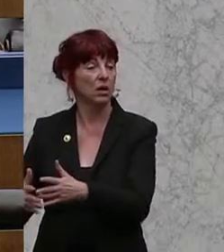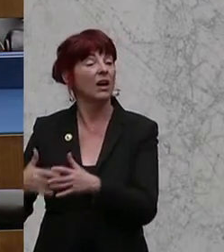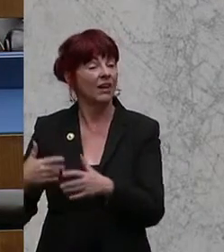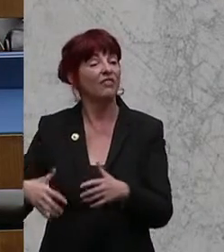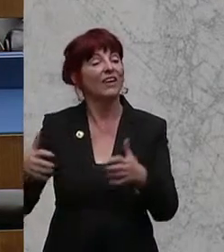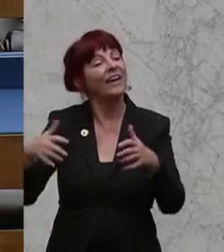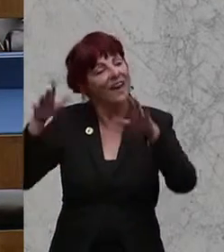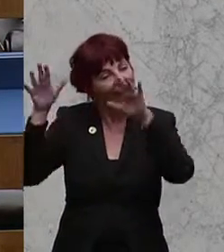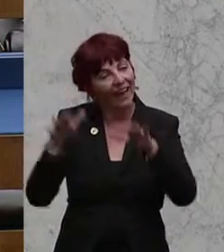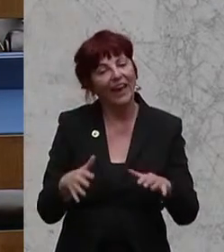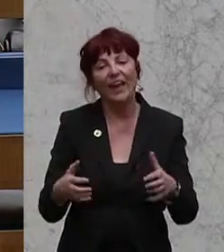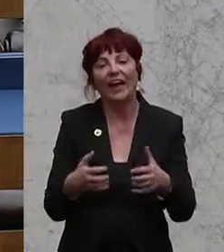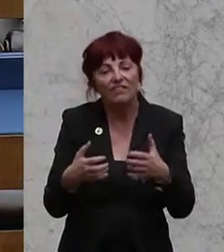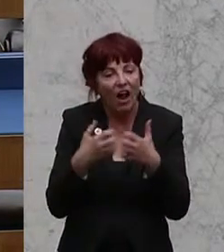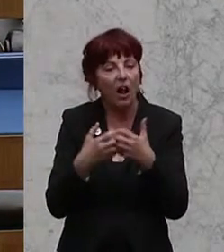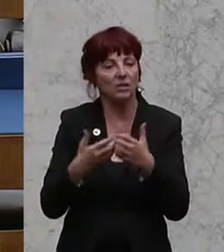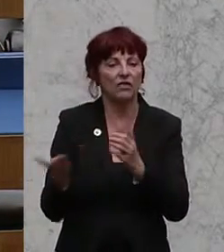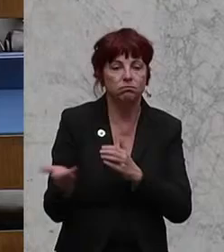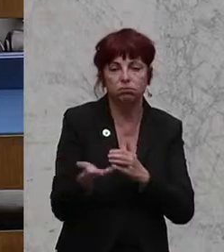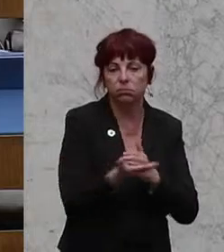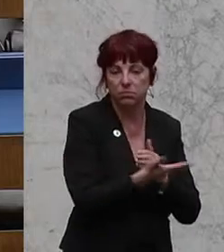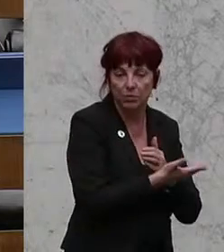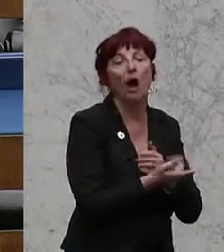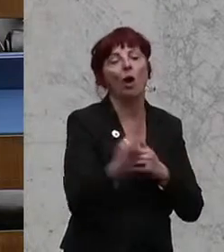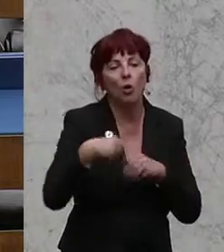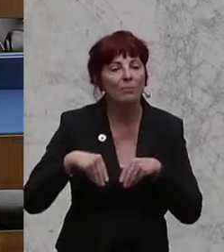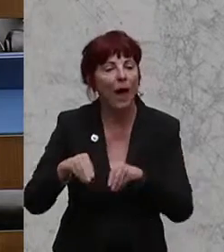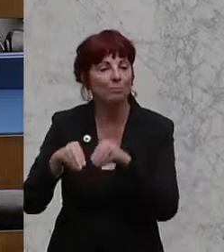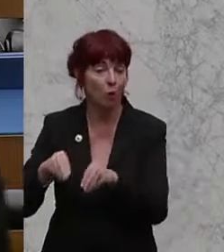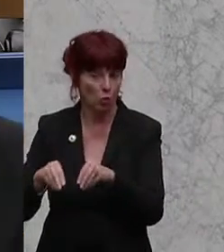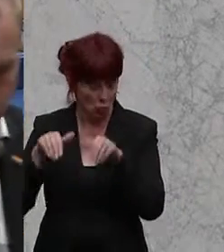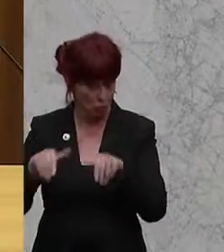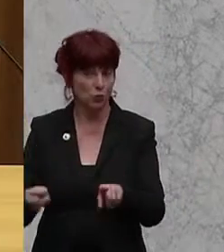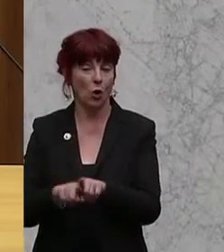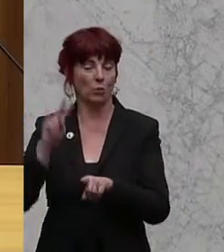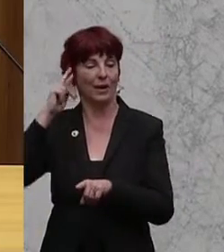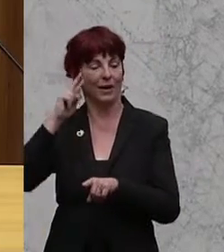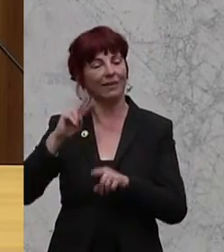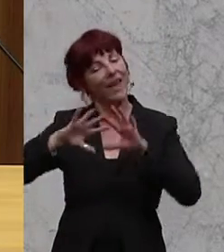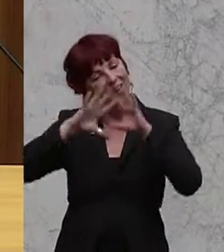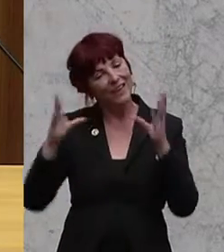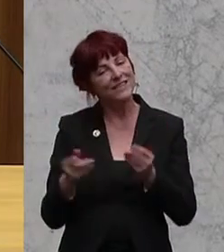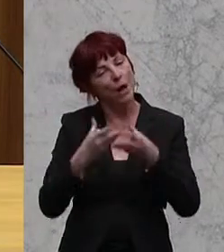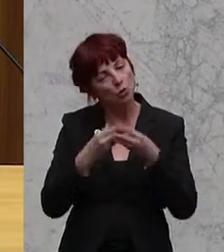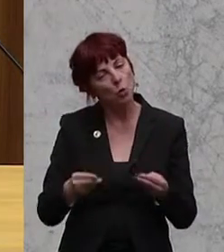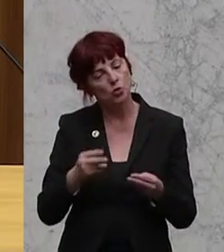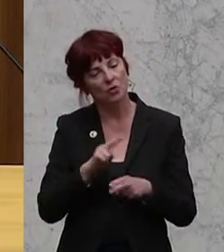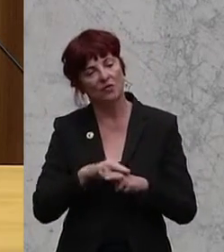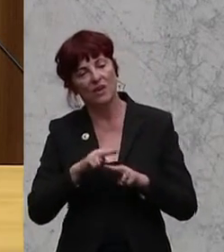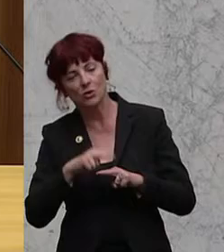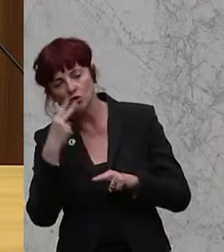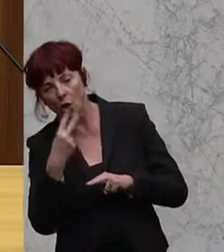Das heißt, wir müssen hier schon diskutieren, wie kann eine Gesamtlösung anschauen. Und natürlich fragt man sich, wenn man eine Gesamtlösung anschaut, macht es Sinn,